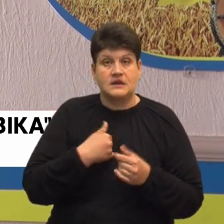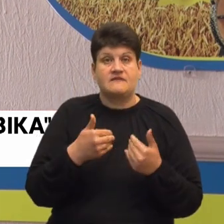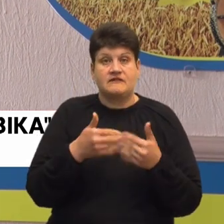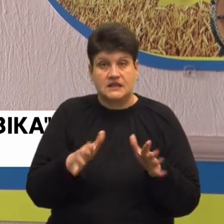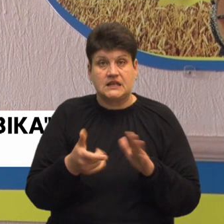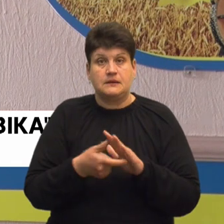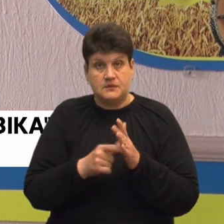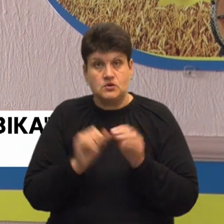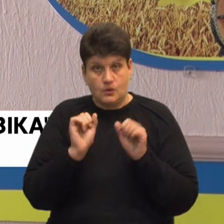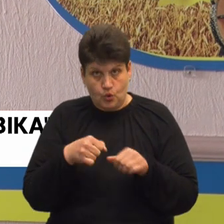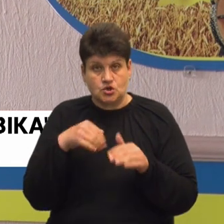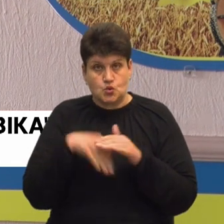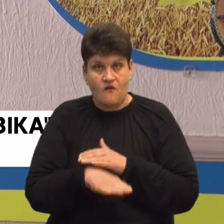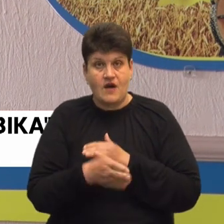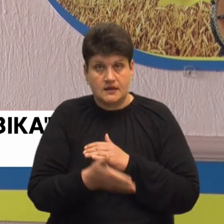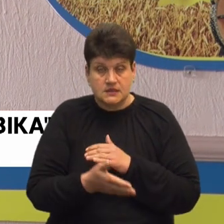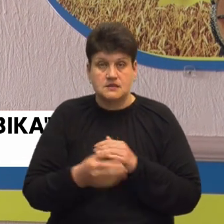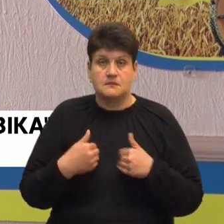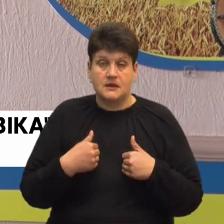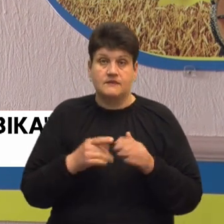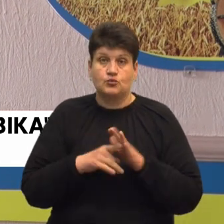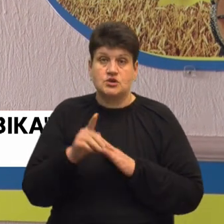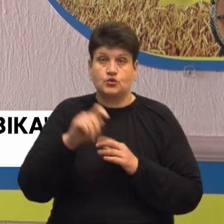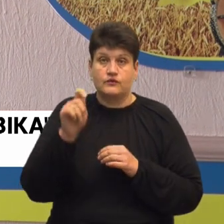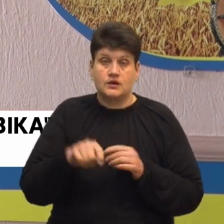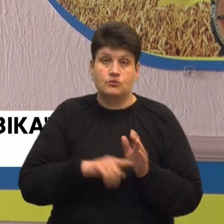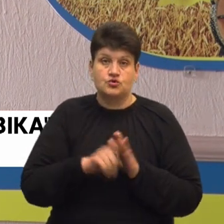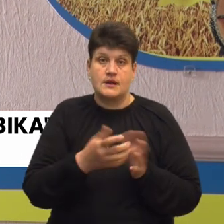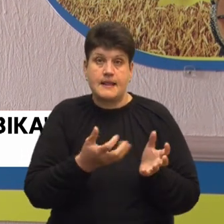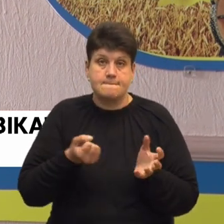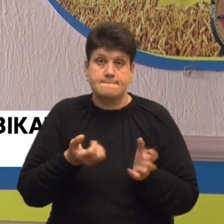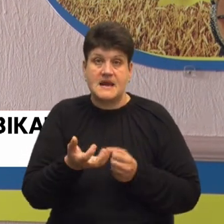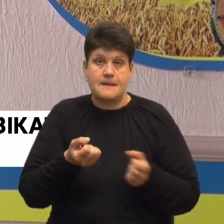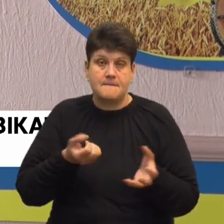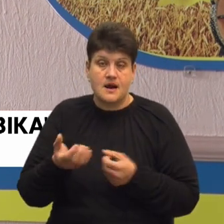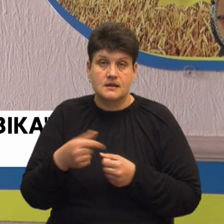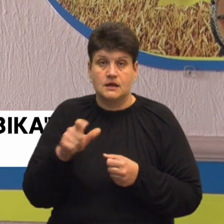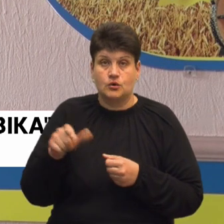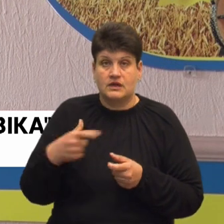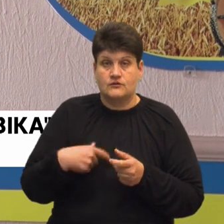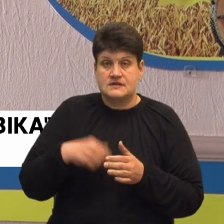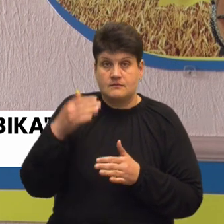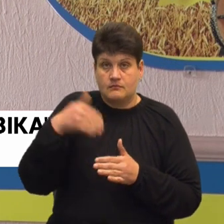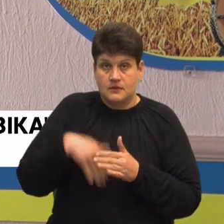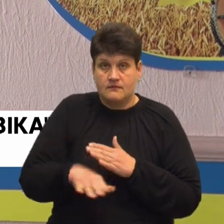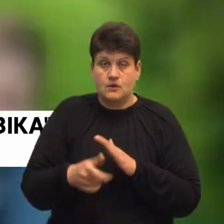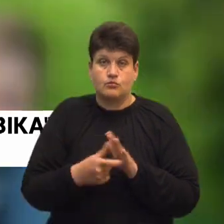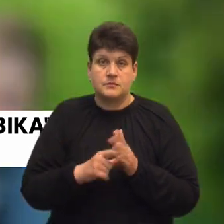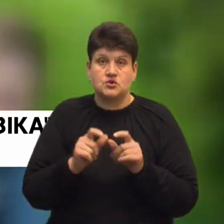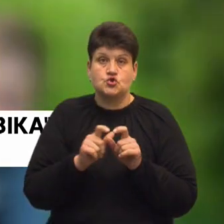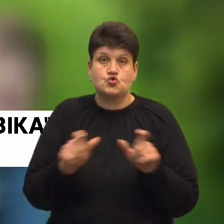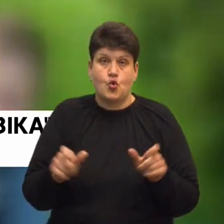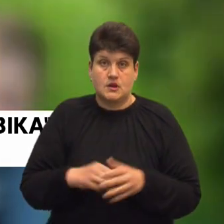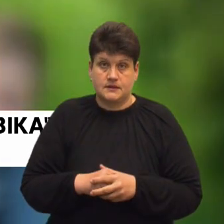сховатися. І таким чином ми від початку війни почали приймати людей у себе в підвальному приміщенні школи.